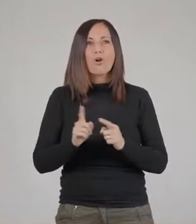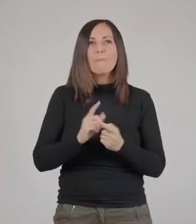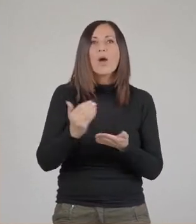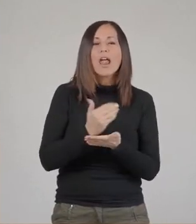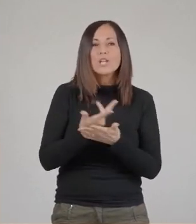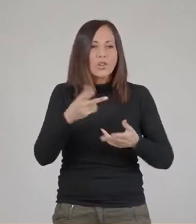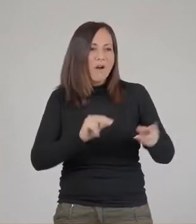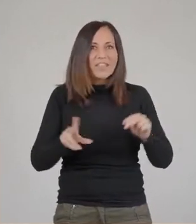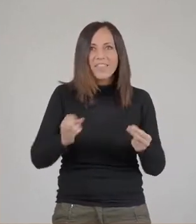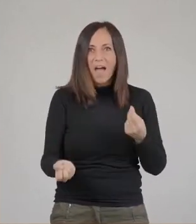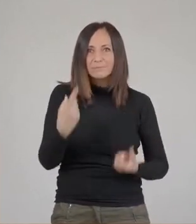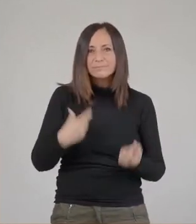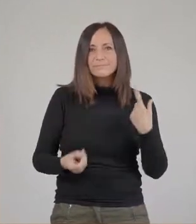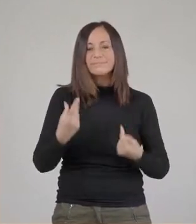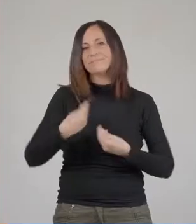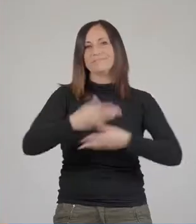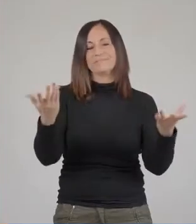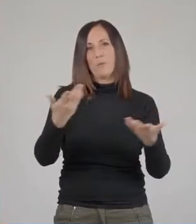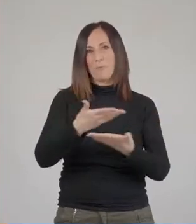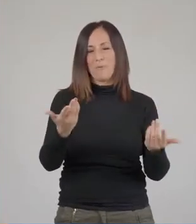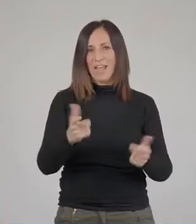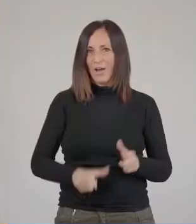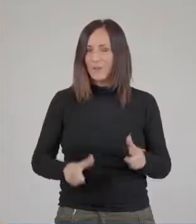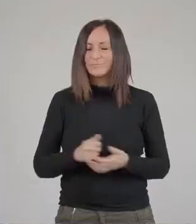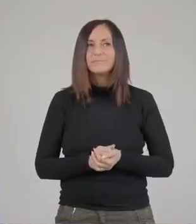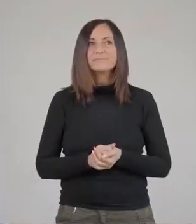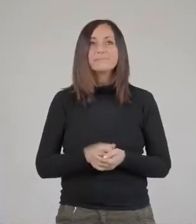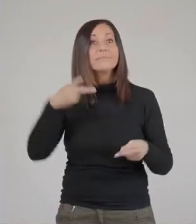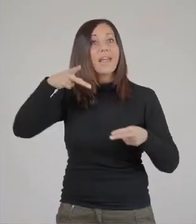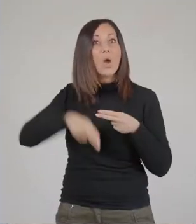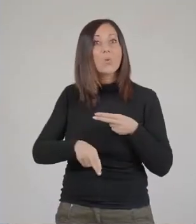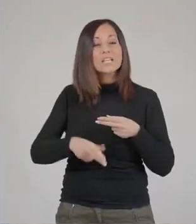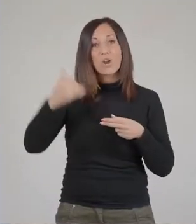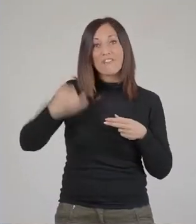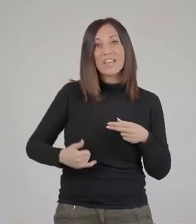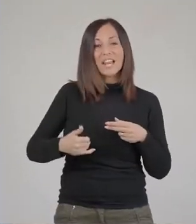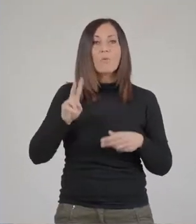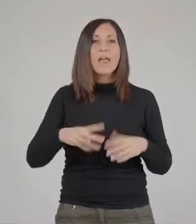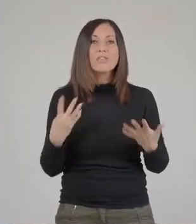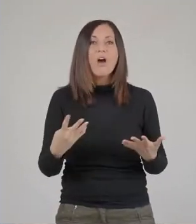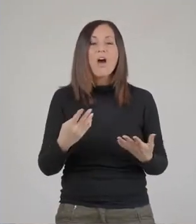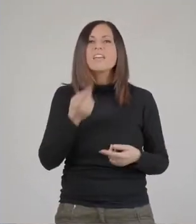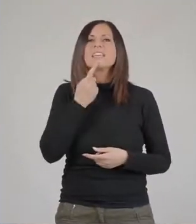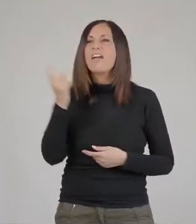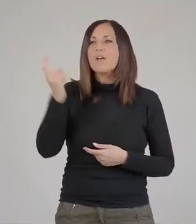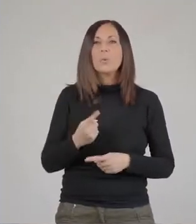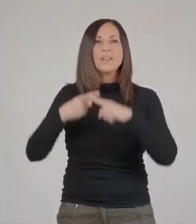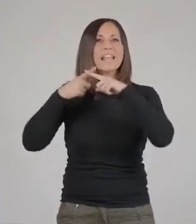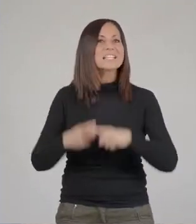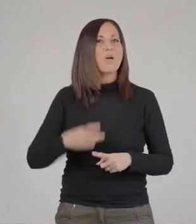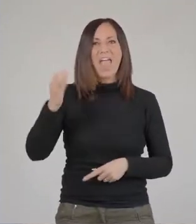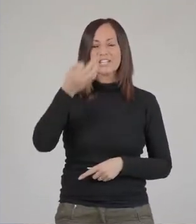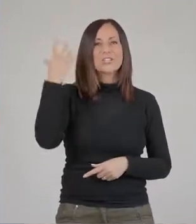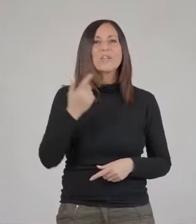rinnovare anche le collezioni museali e renderle visibili al grande pubblico. L'inaugurazione del museo alla fine del 2009 è avvenuta con un